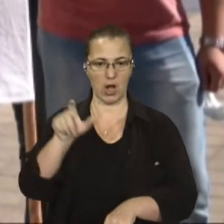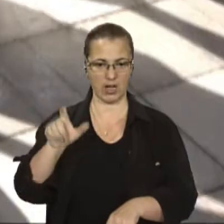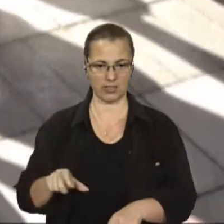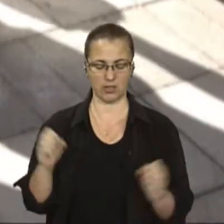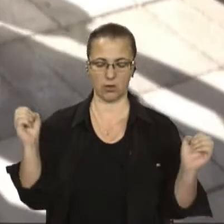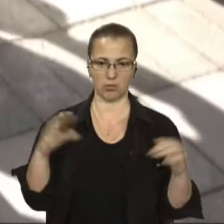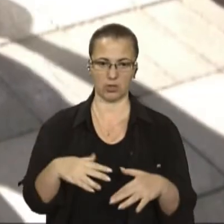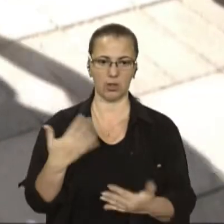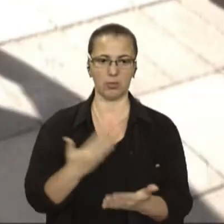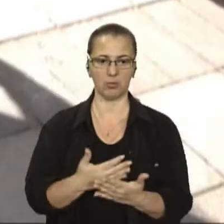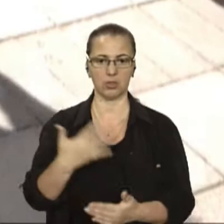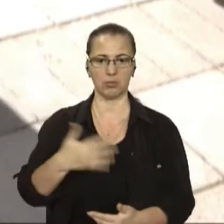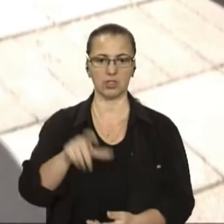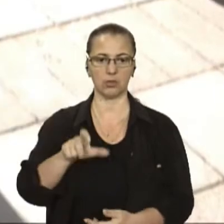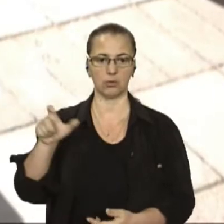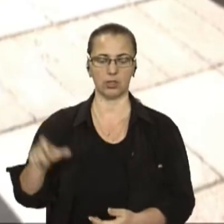приблизно півсотні людей.